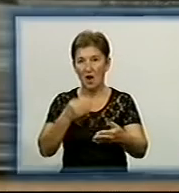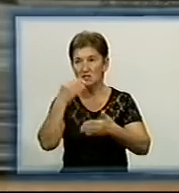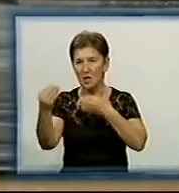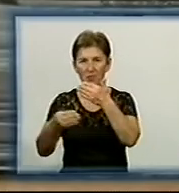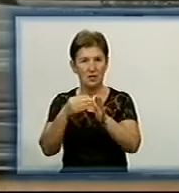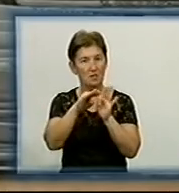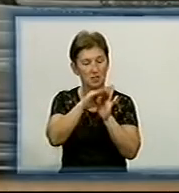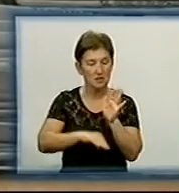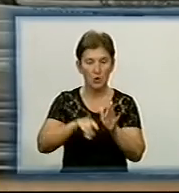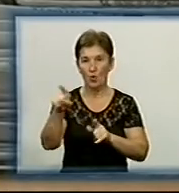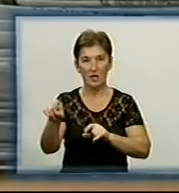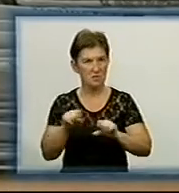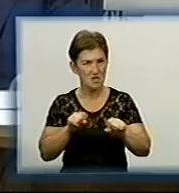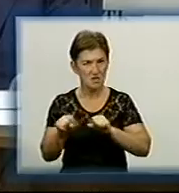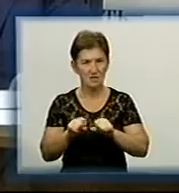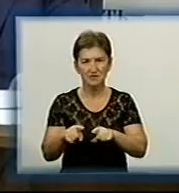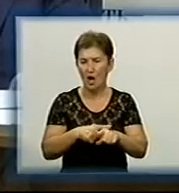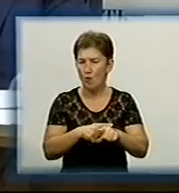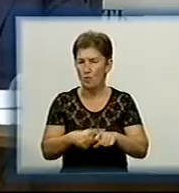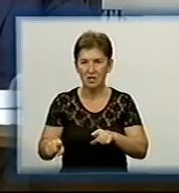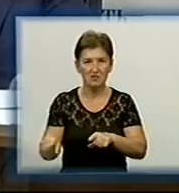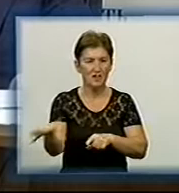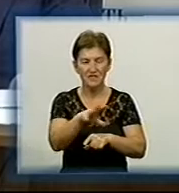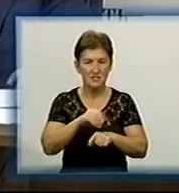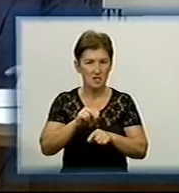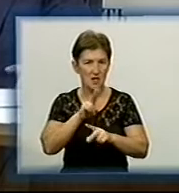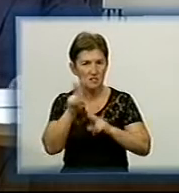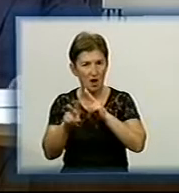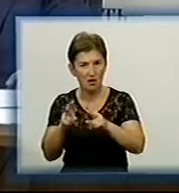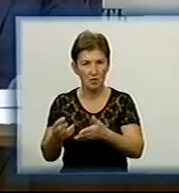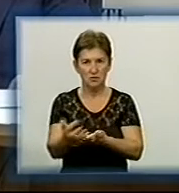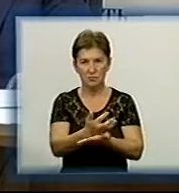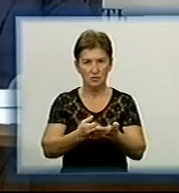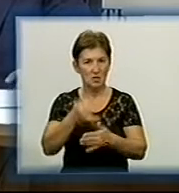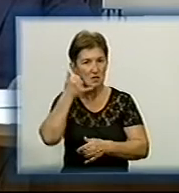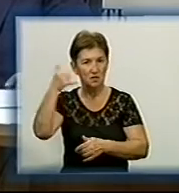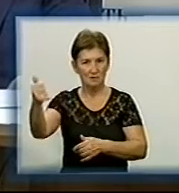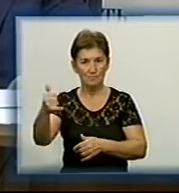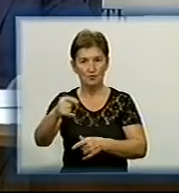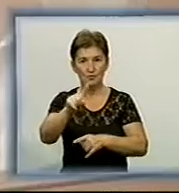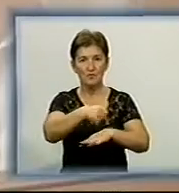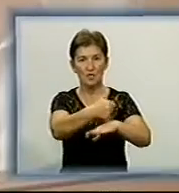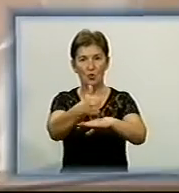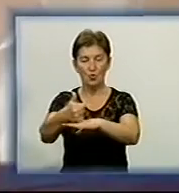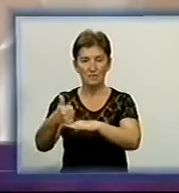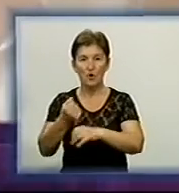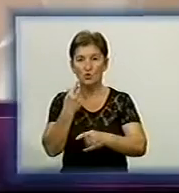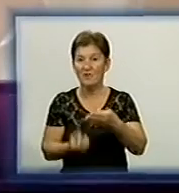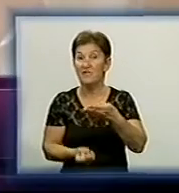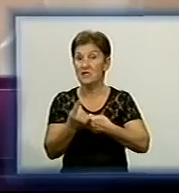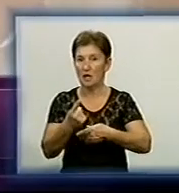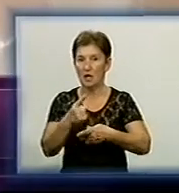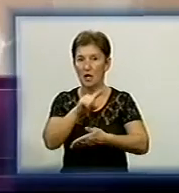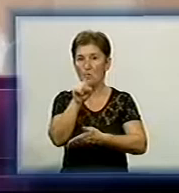низька, бо його адміністрація оперативно збирає всі скарги телефоном Всі сільські голови, безпосередньо, коли виникає питання,